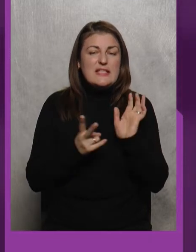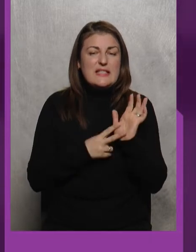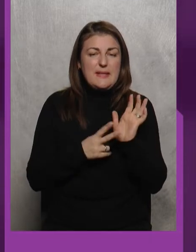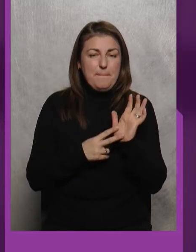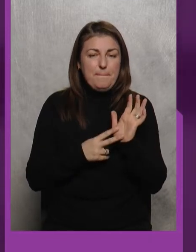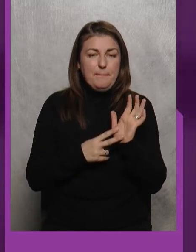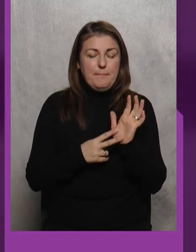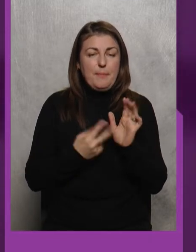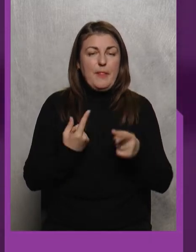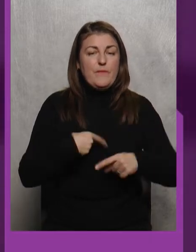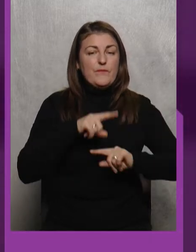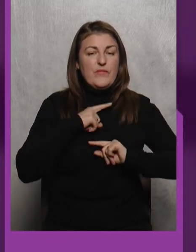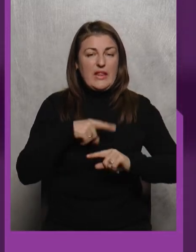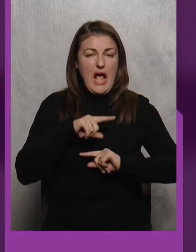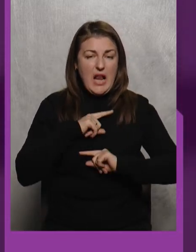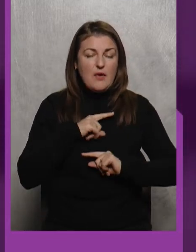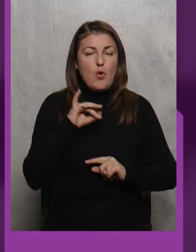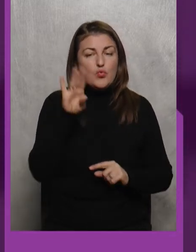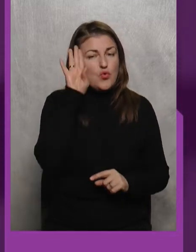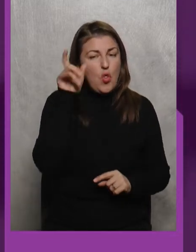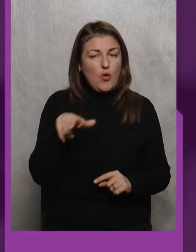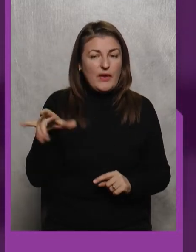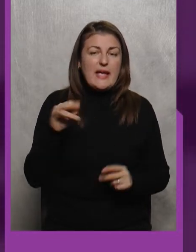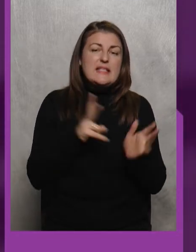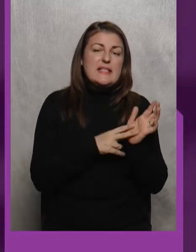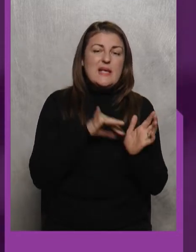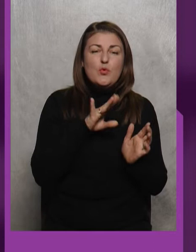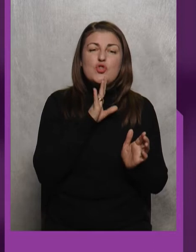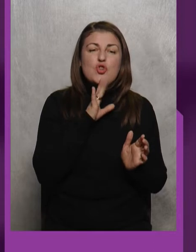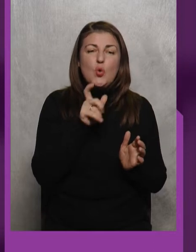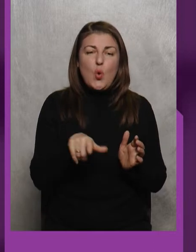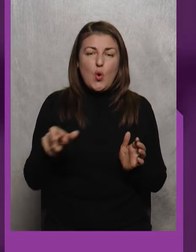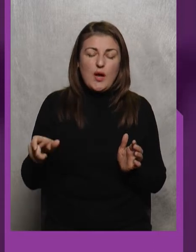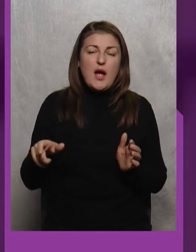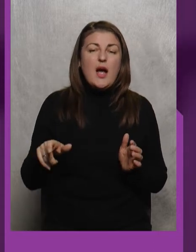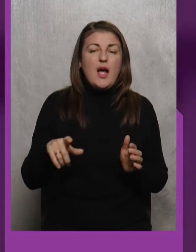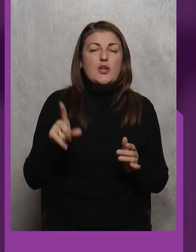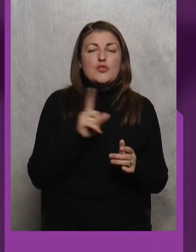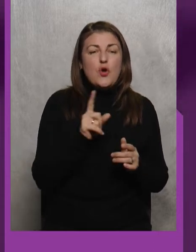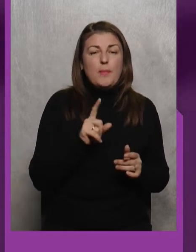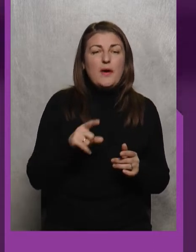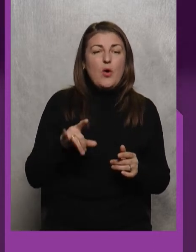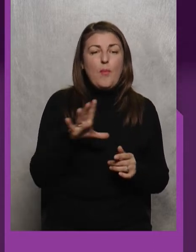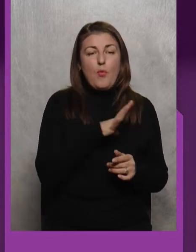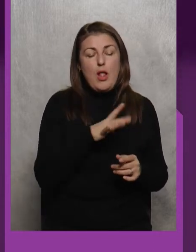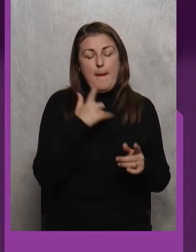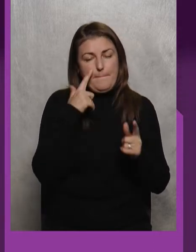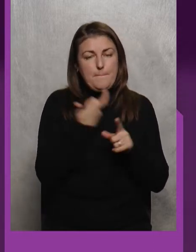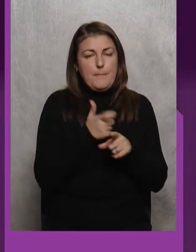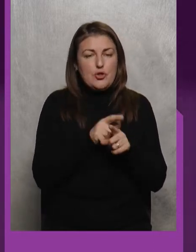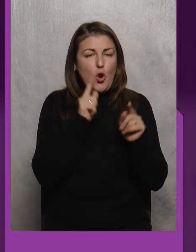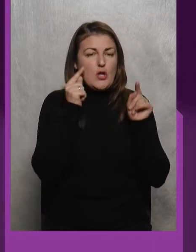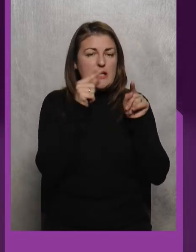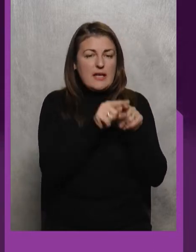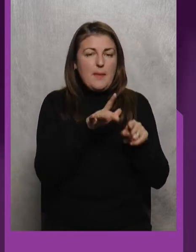Фіналів Чоловіків Сім жінок І щоб Була більш концентрація